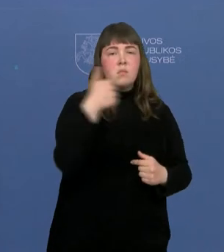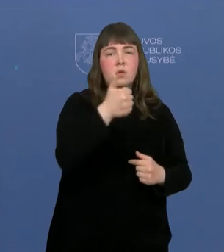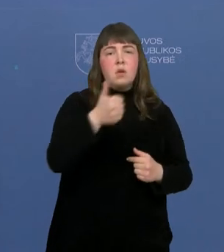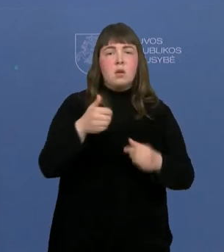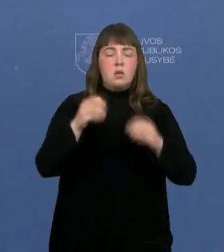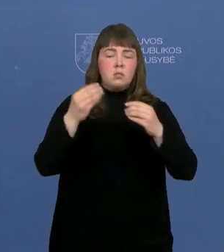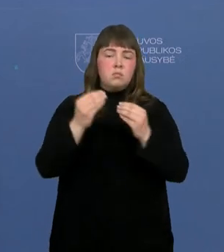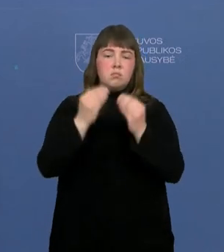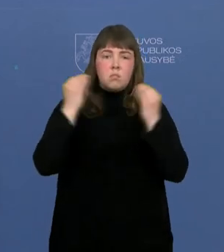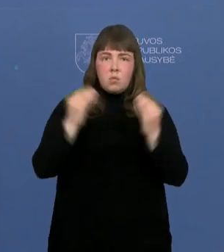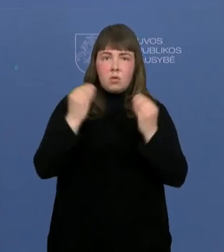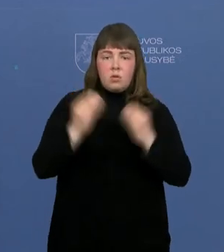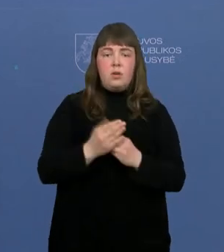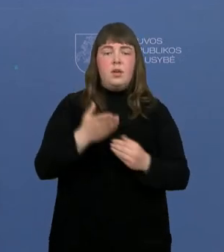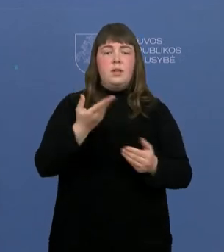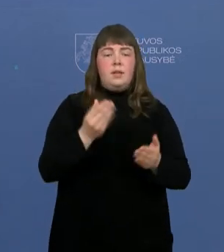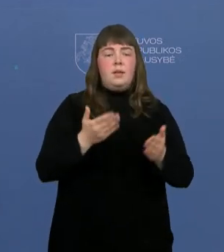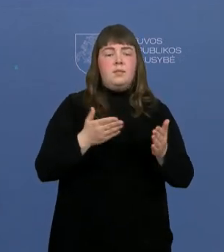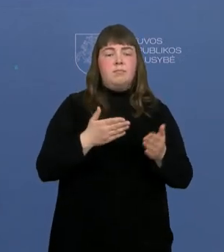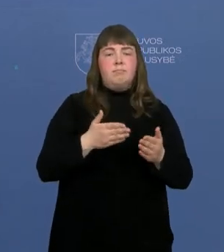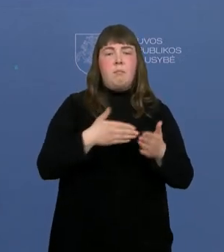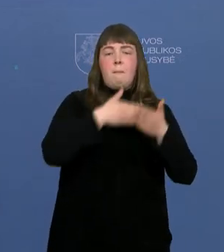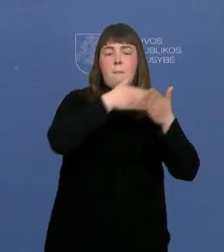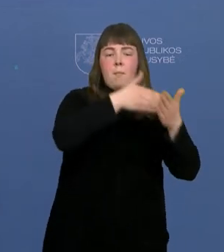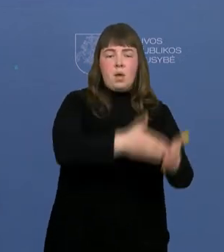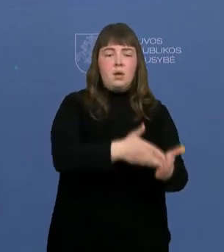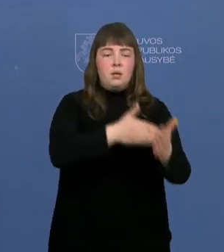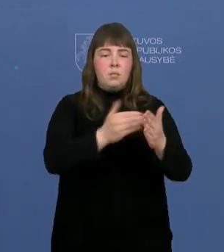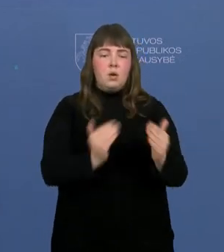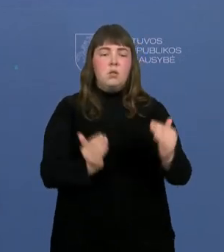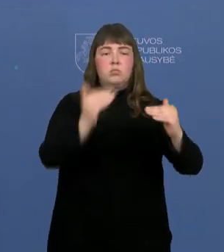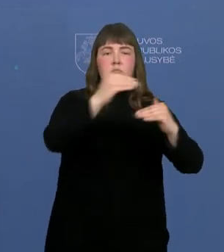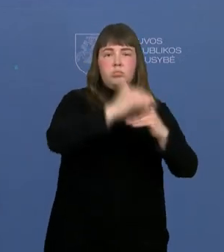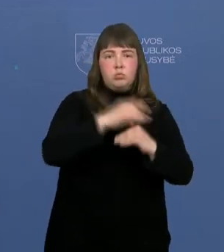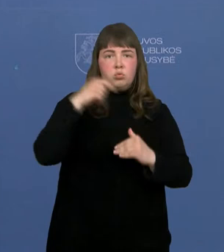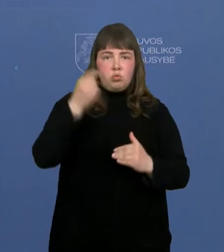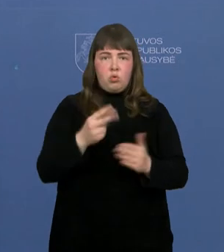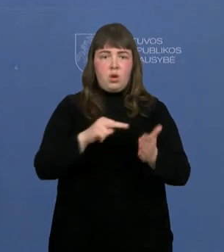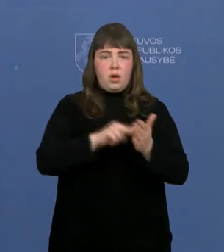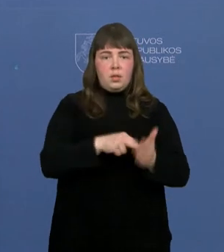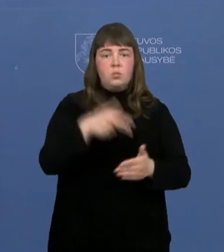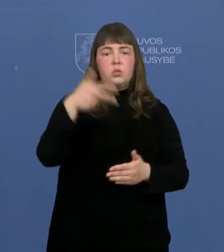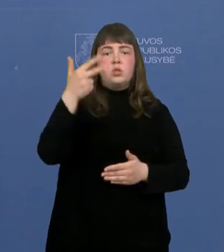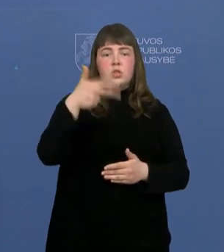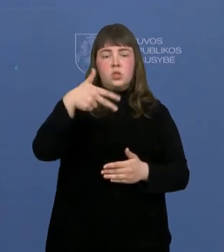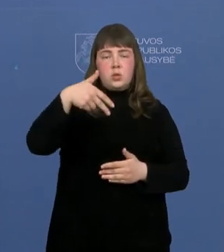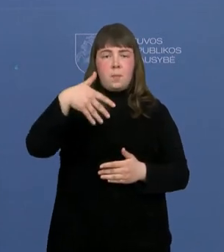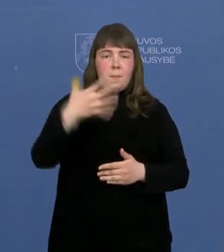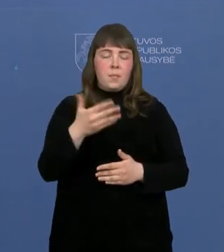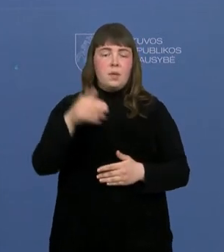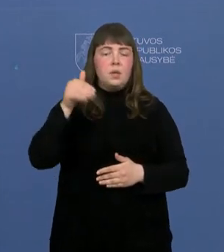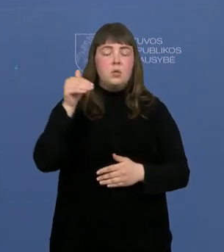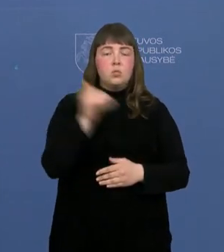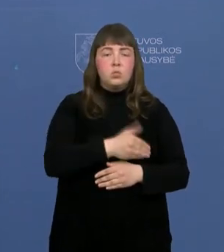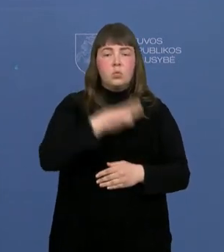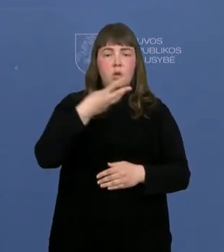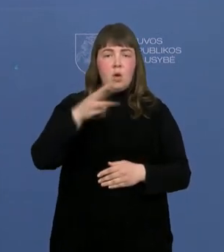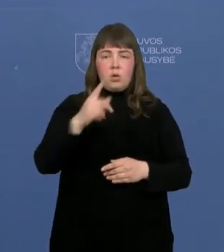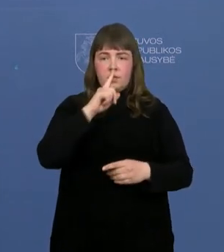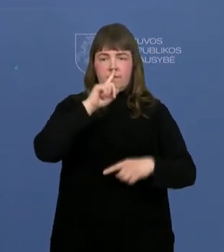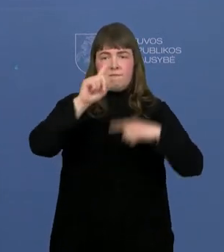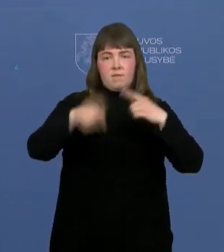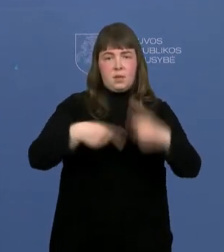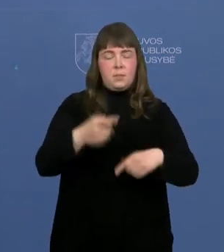auga parama, kuris skiriama studijų kainai padengti, jis sieks iki 35 tūkstančių eurų vieneriems metams.